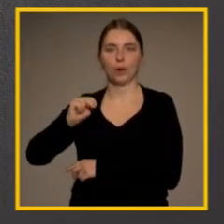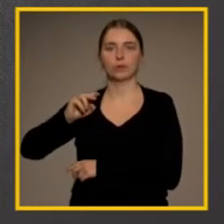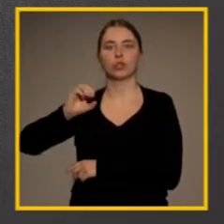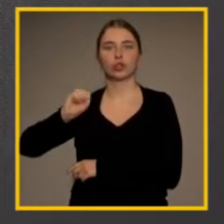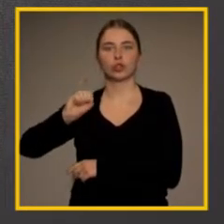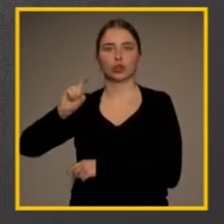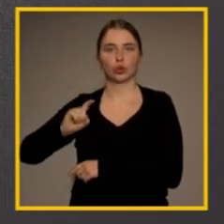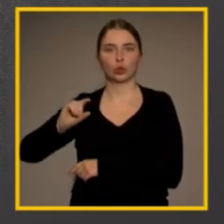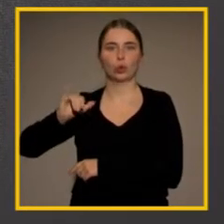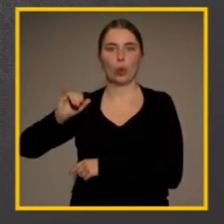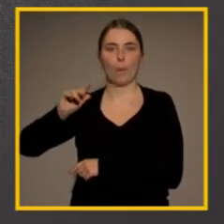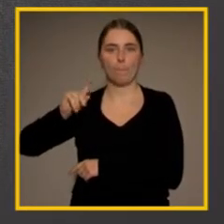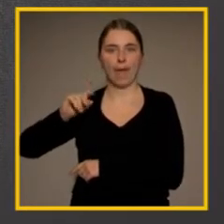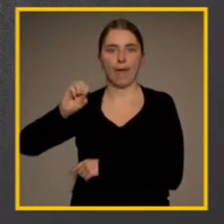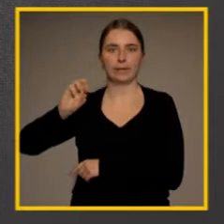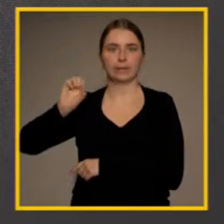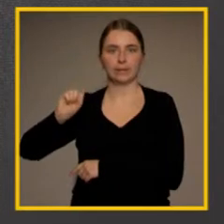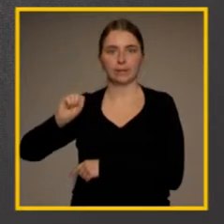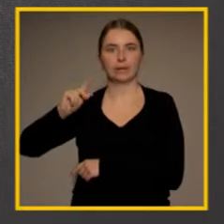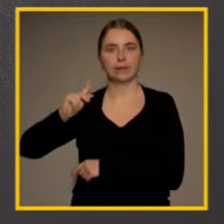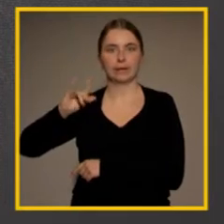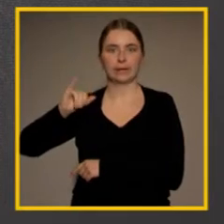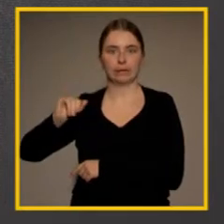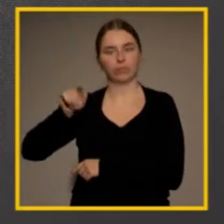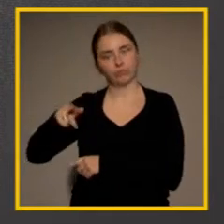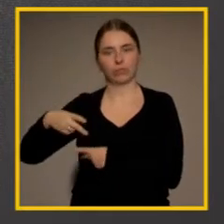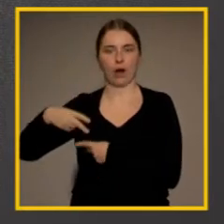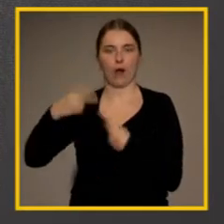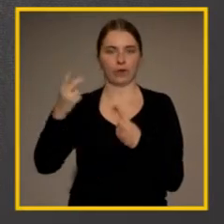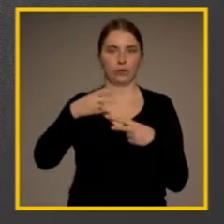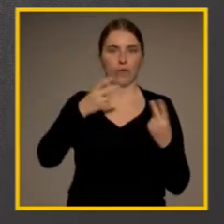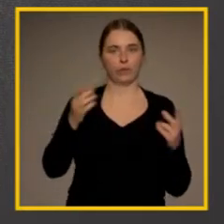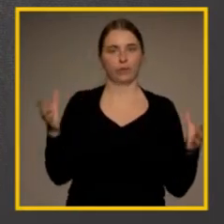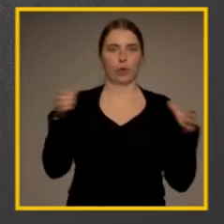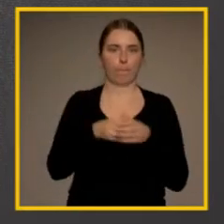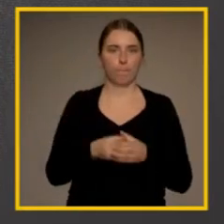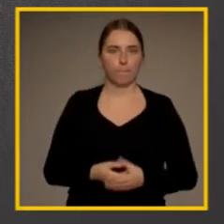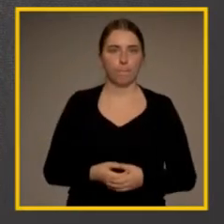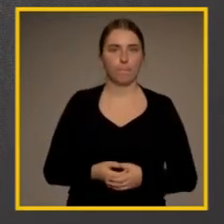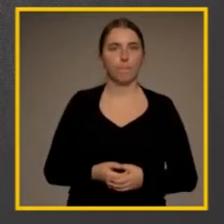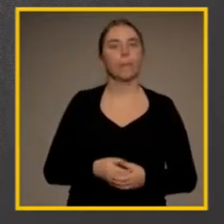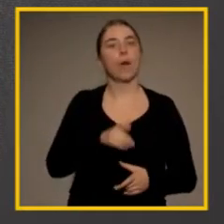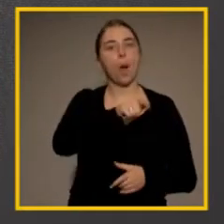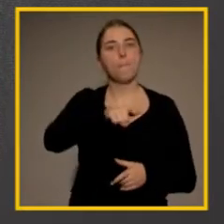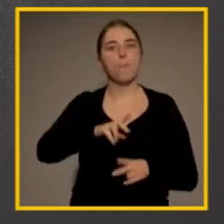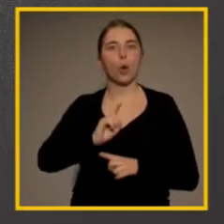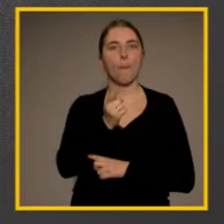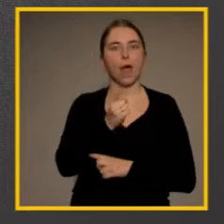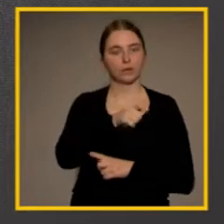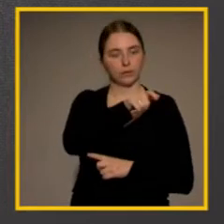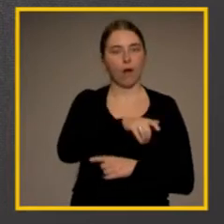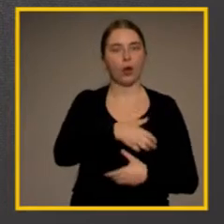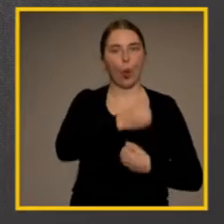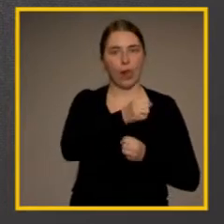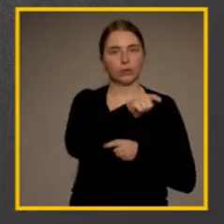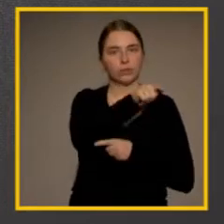Zyperski eröffnet. Die Bürgermeisterin der Stadt Köln, Frau Scho an Twerbes,